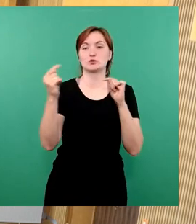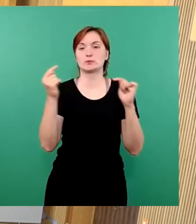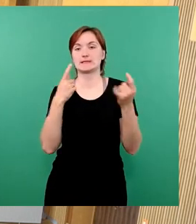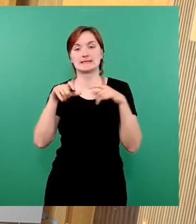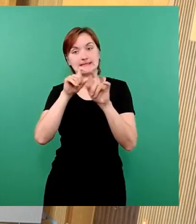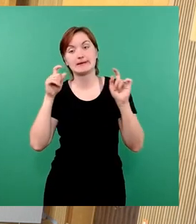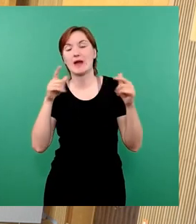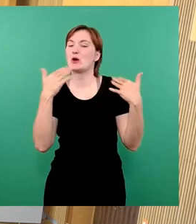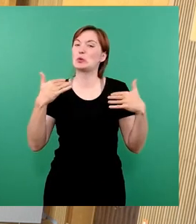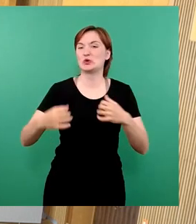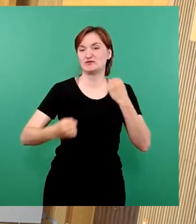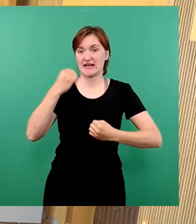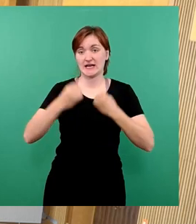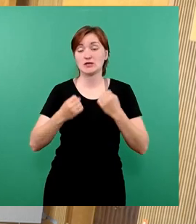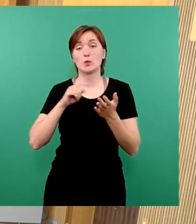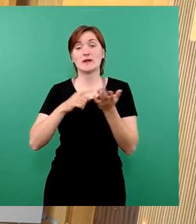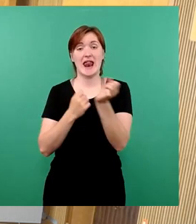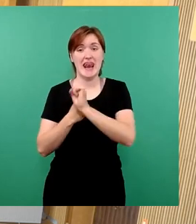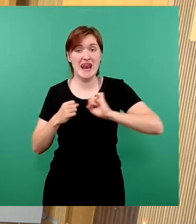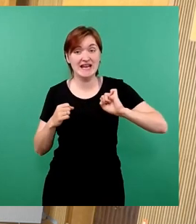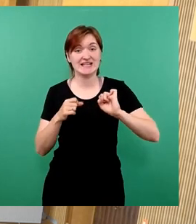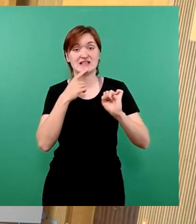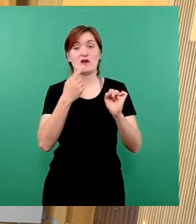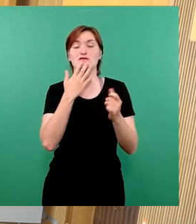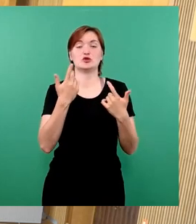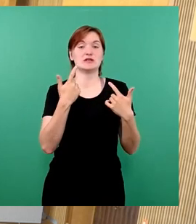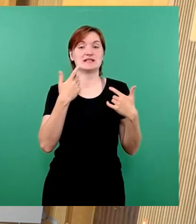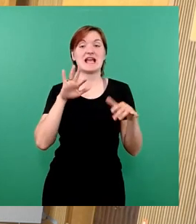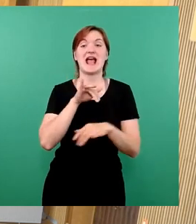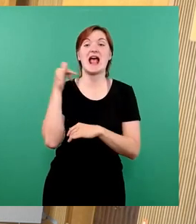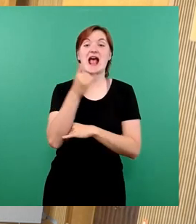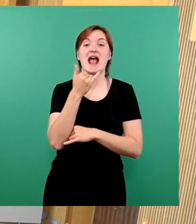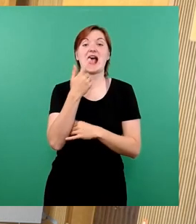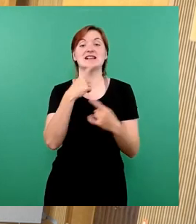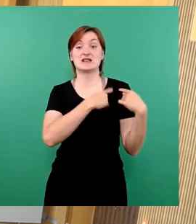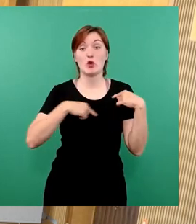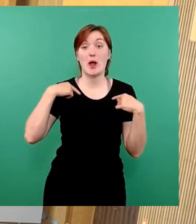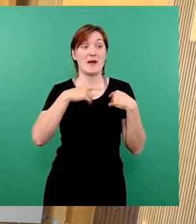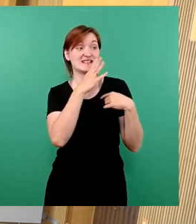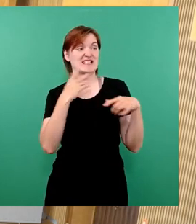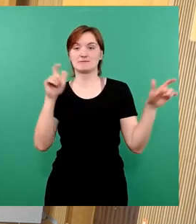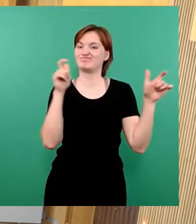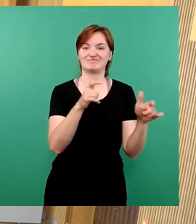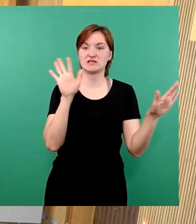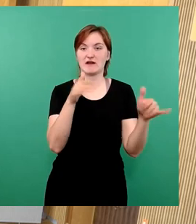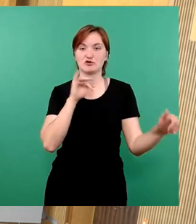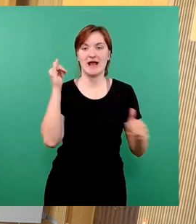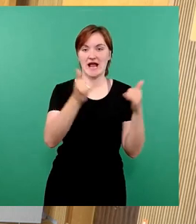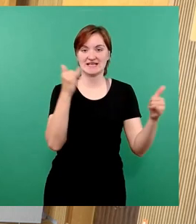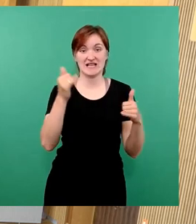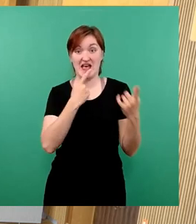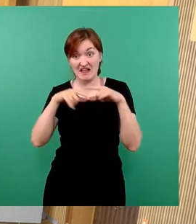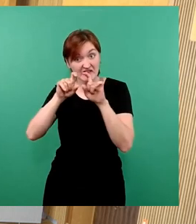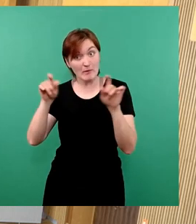Wobei das schwierig wird. Die Linke will alles mit der Einschränkung der Reisetätigkeiten des Oberbürgermeisters erledigen. Andere Themen, Fehlanzeige.